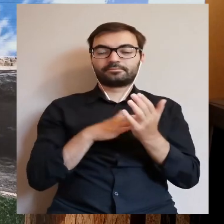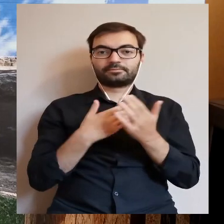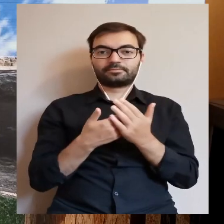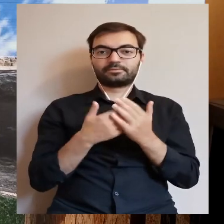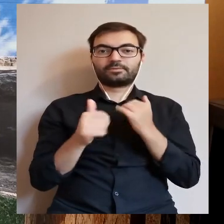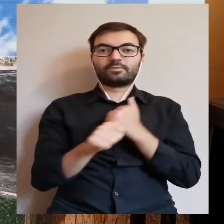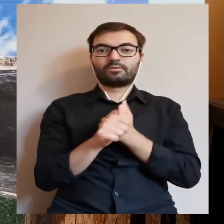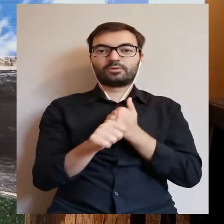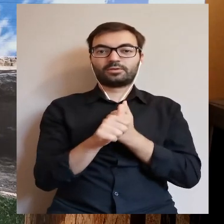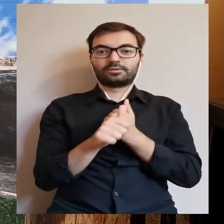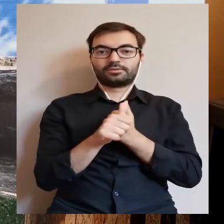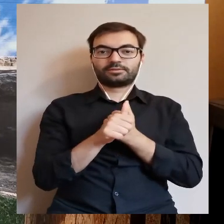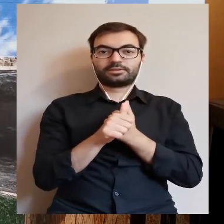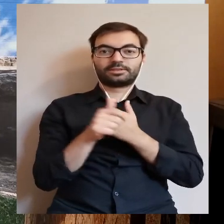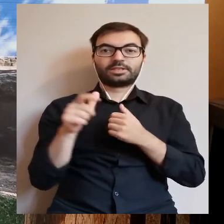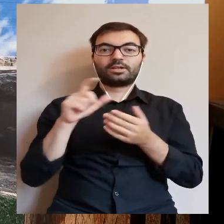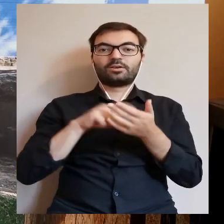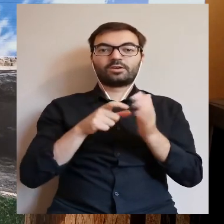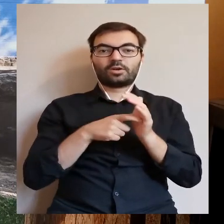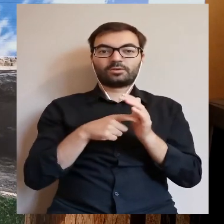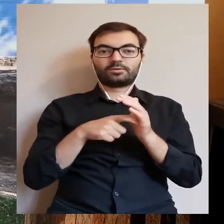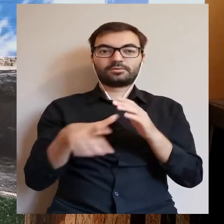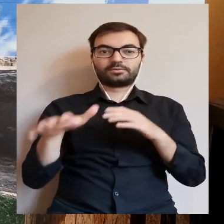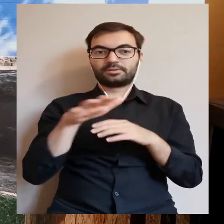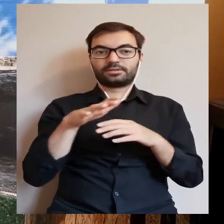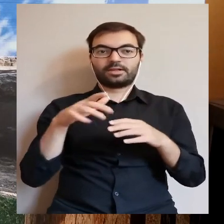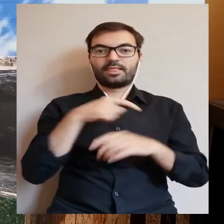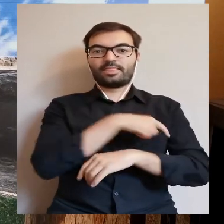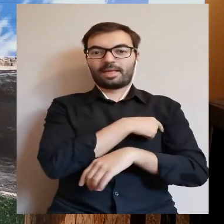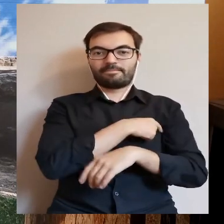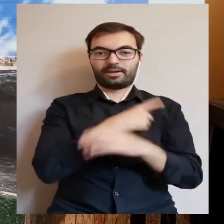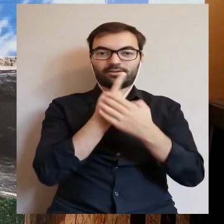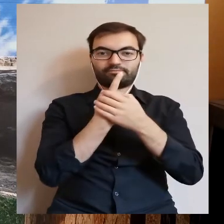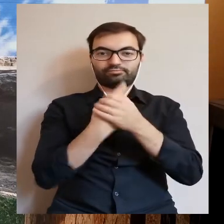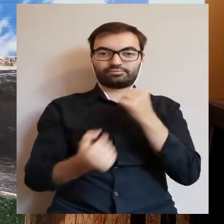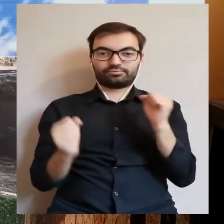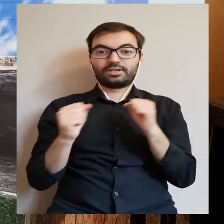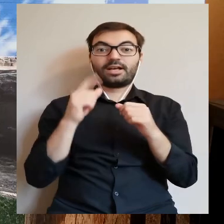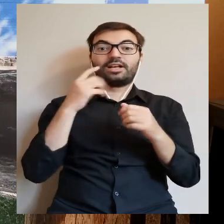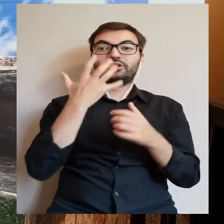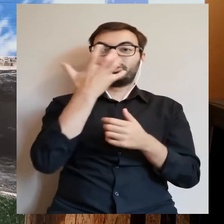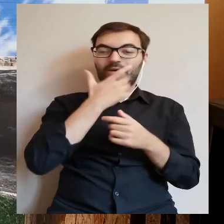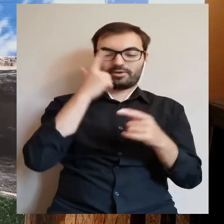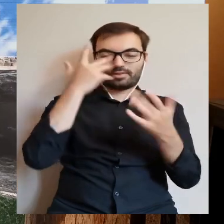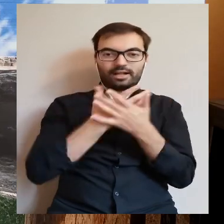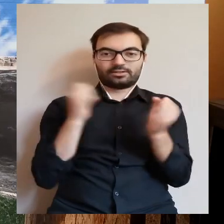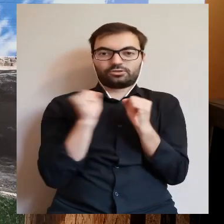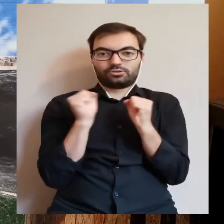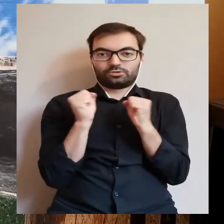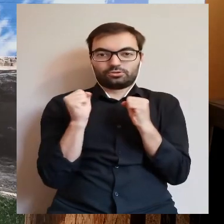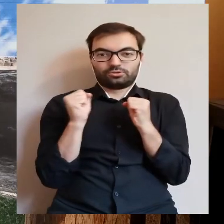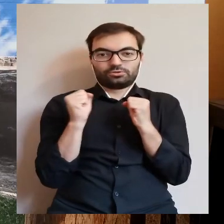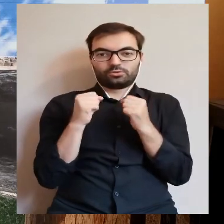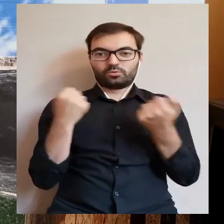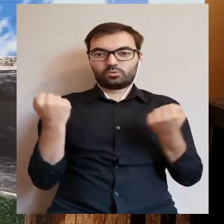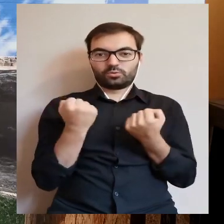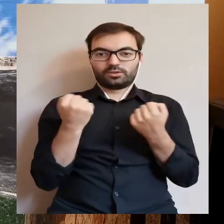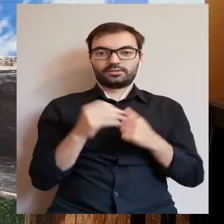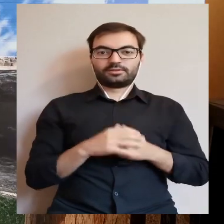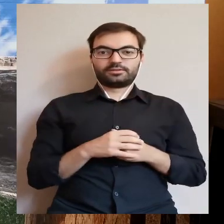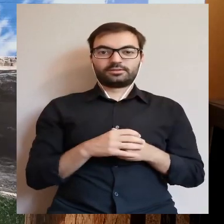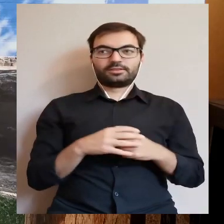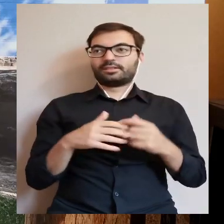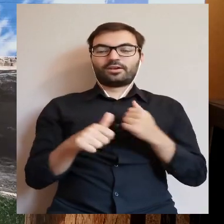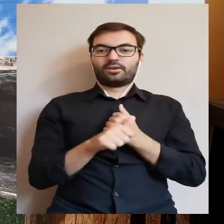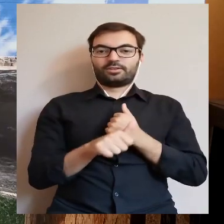Potrafi na przykład doprowadzić do tego, że w pomieszczeniu momentalnie spada temperatura. Było ciepło i nagle człowiek drży